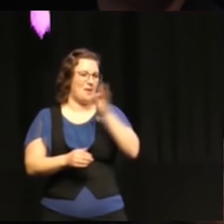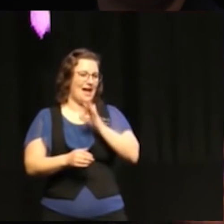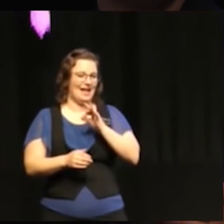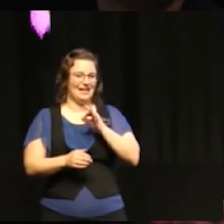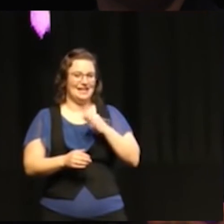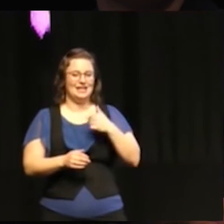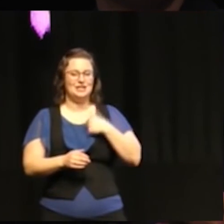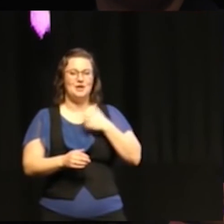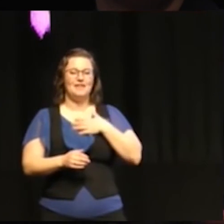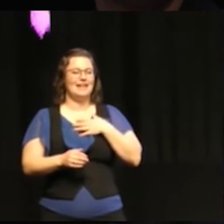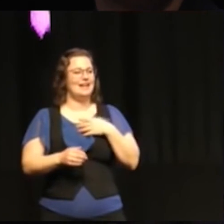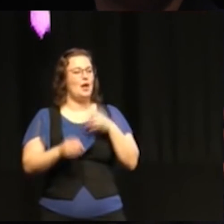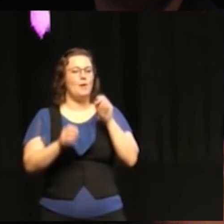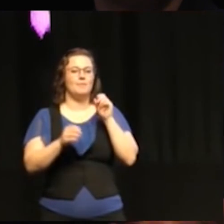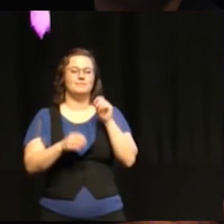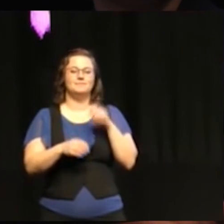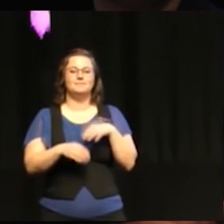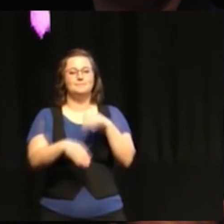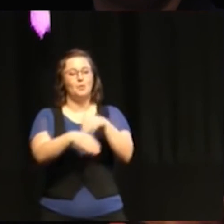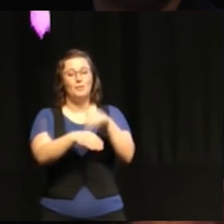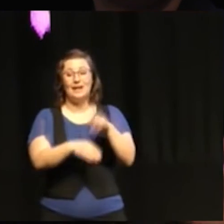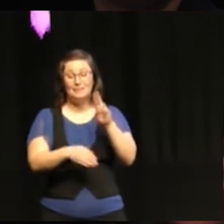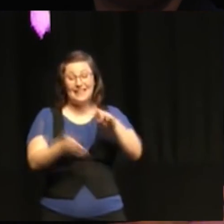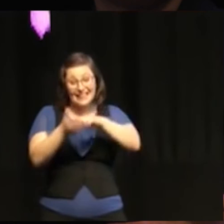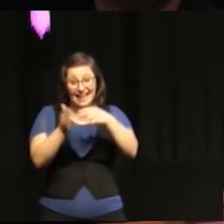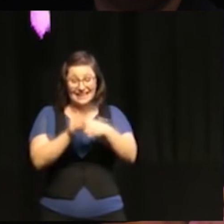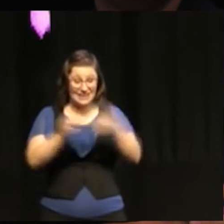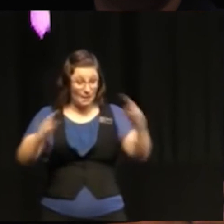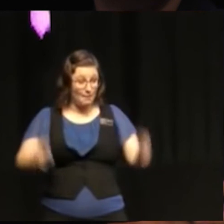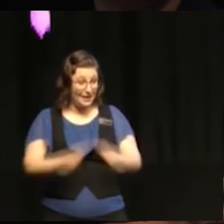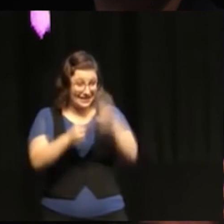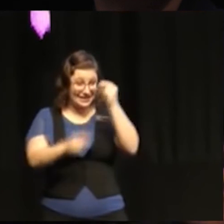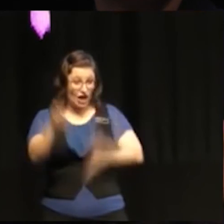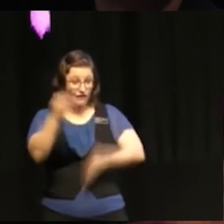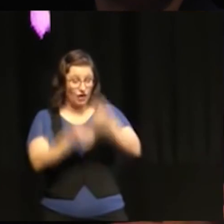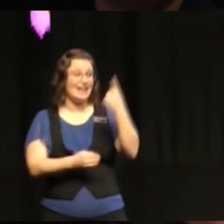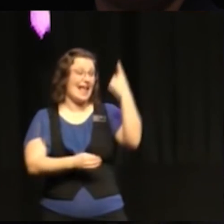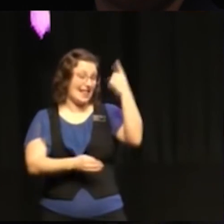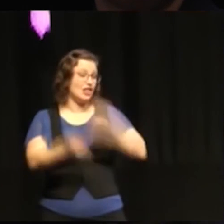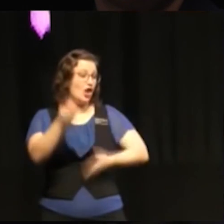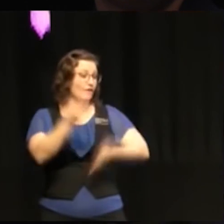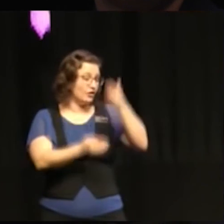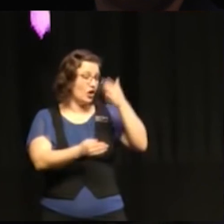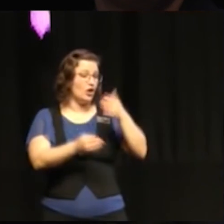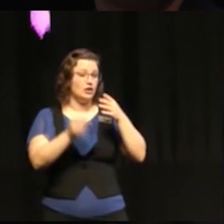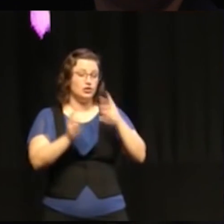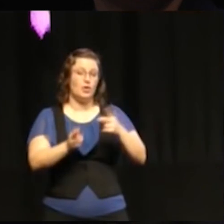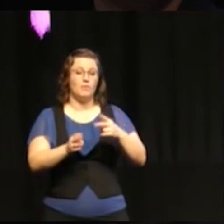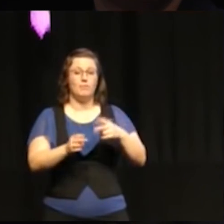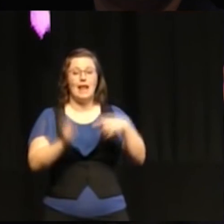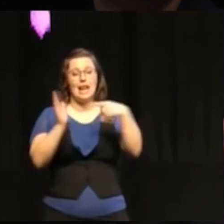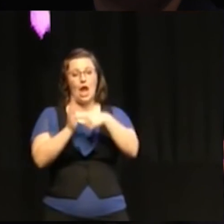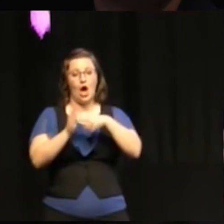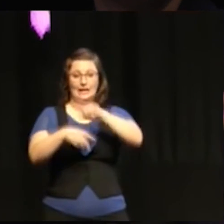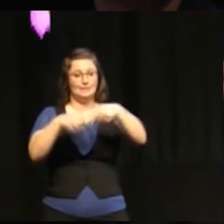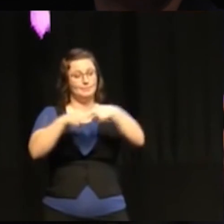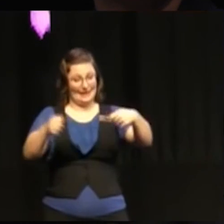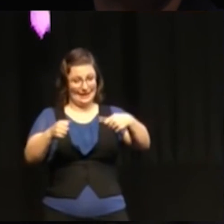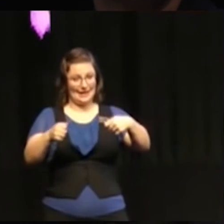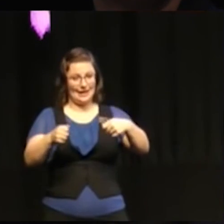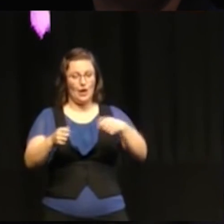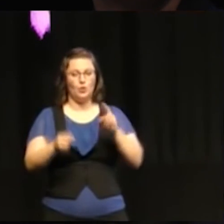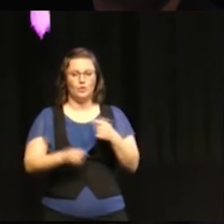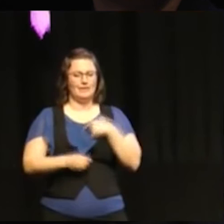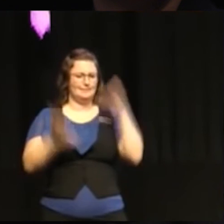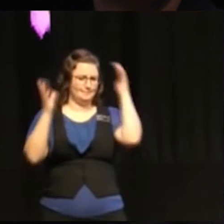liksom rent tekniskt så är ju Parisavtalet ett avtal som är lagligt bindande och där man nu spekulerar då